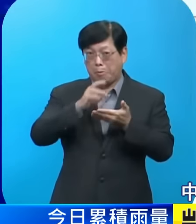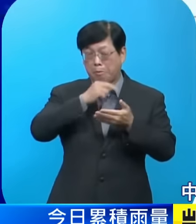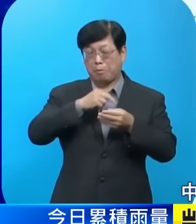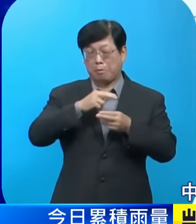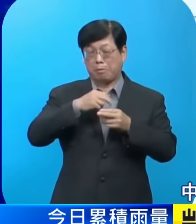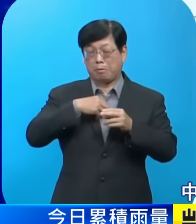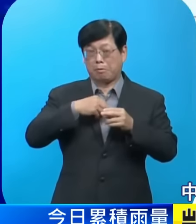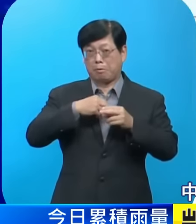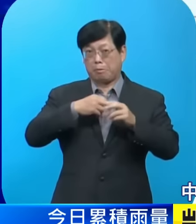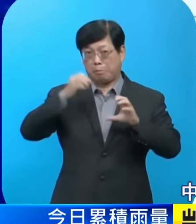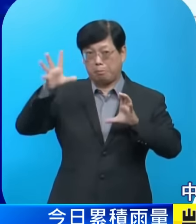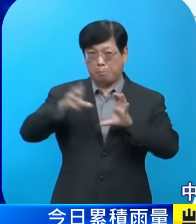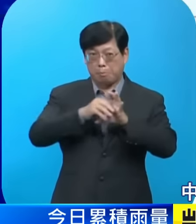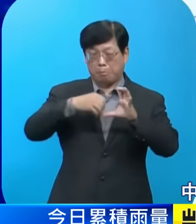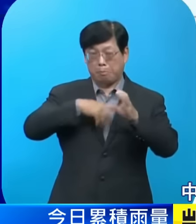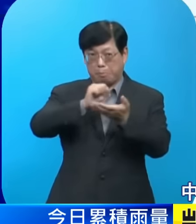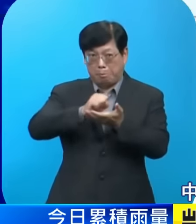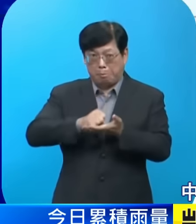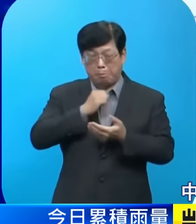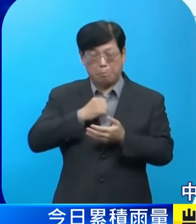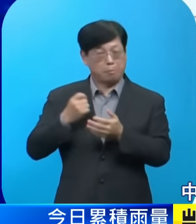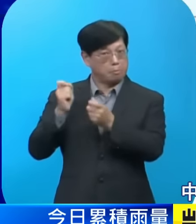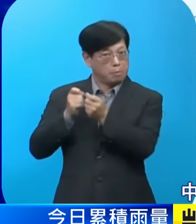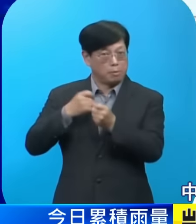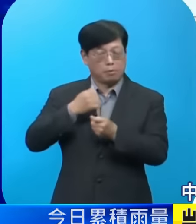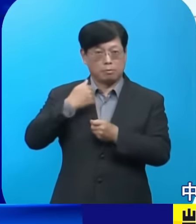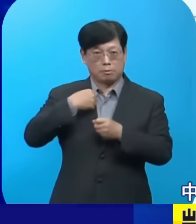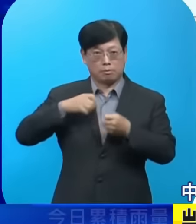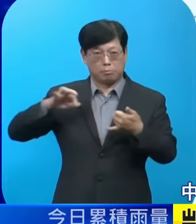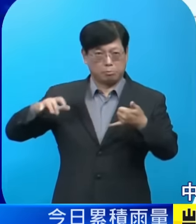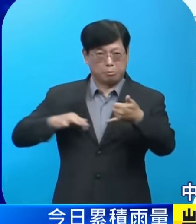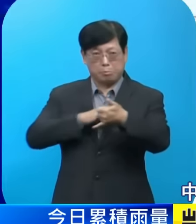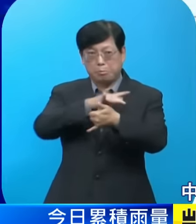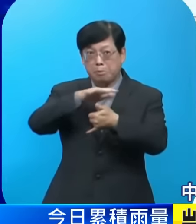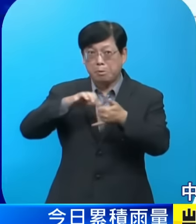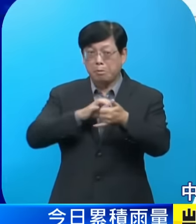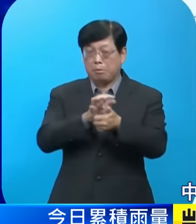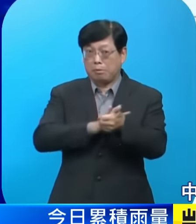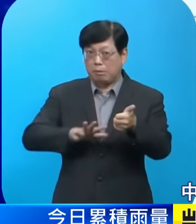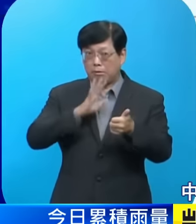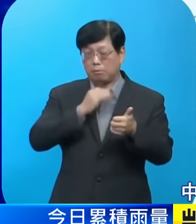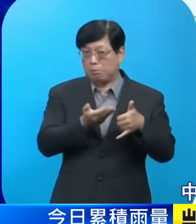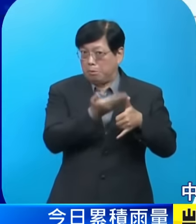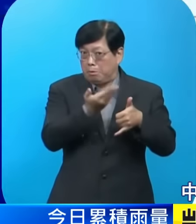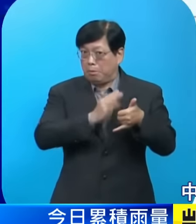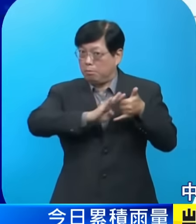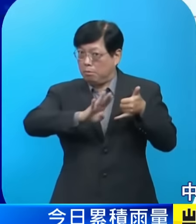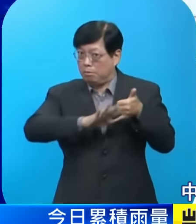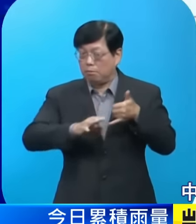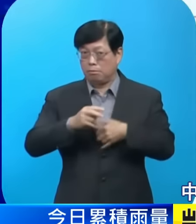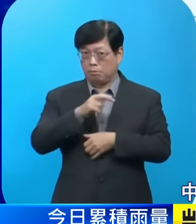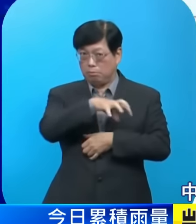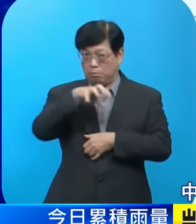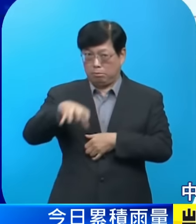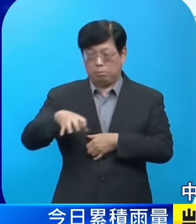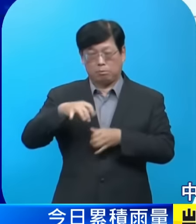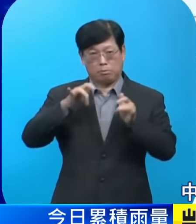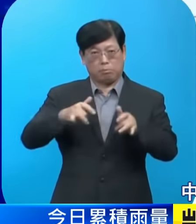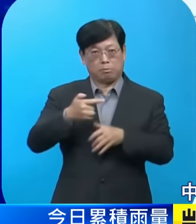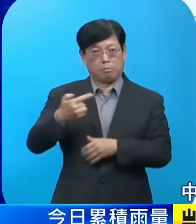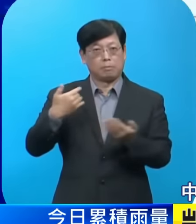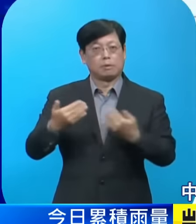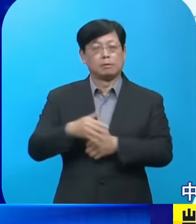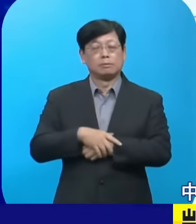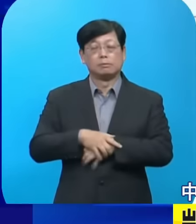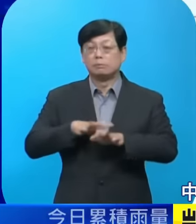在過去這段時間颱風的環流影響主要是針對北部跟東半部帶來的降雨是比較明顯